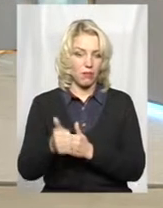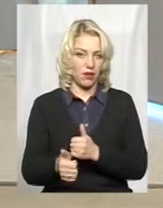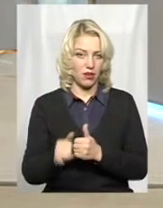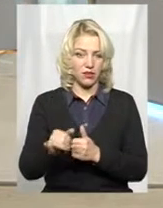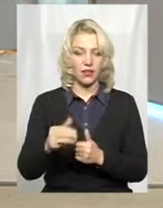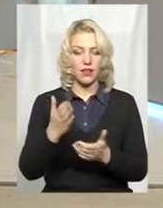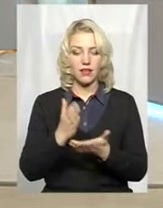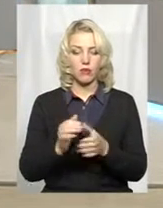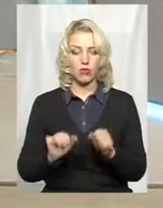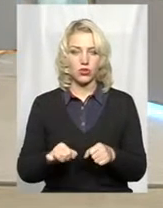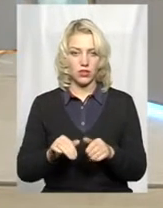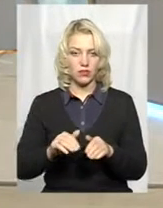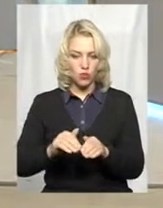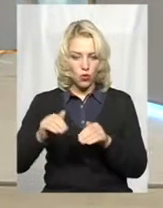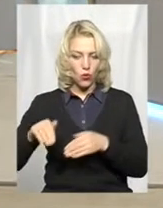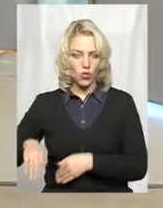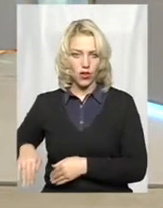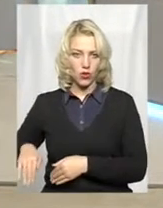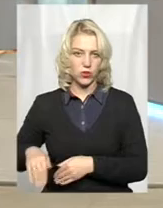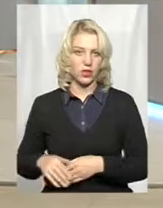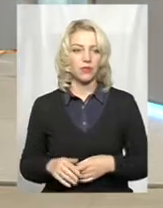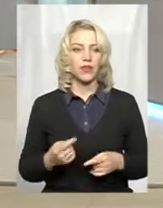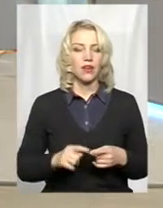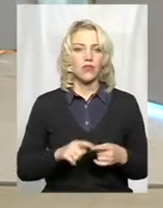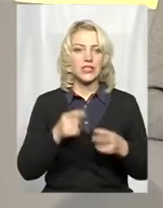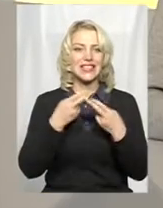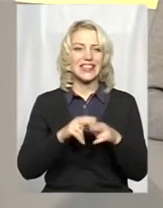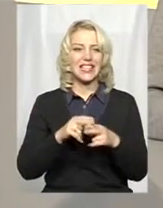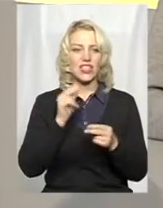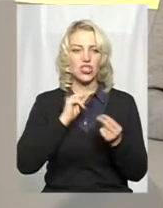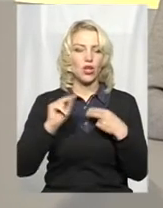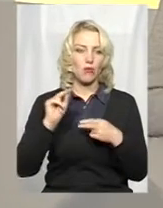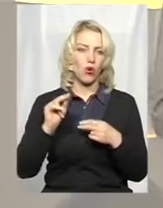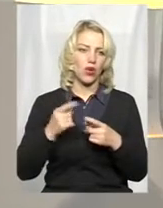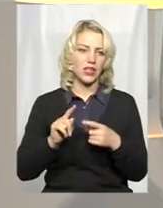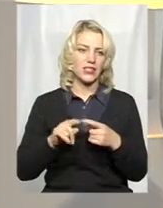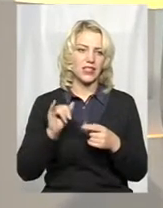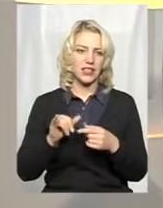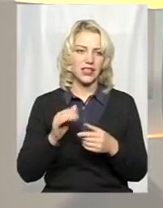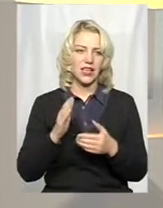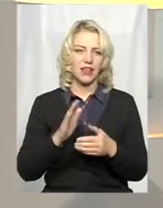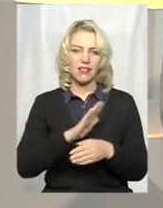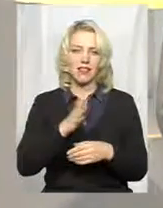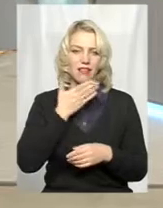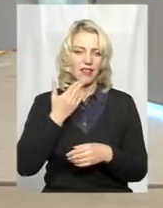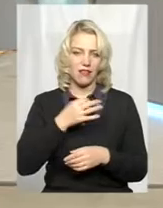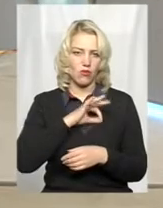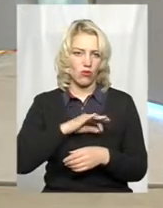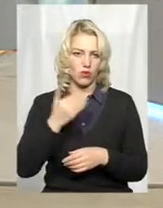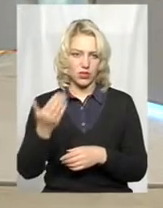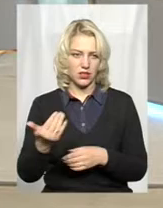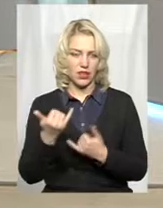мають можливість уникнути. Оцей самий технічний прогрес якраз йде вам не на користь. На